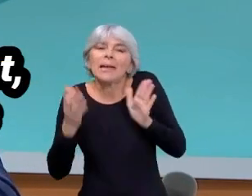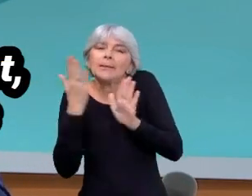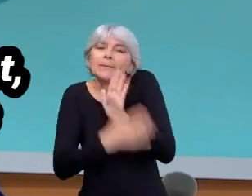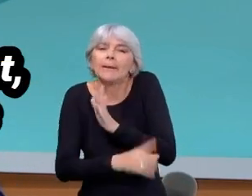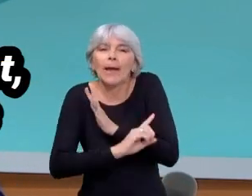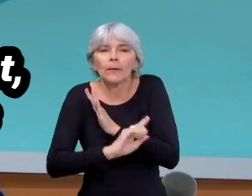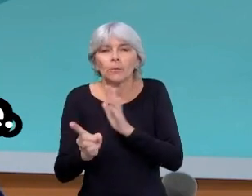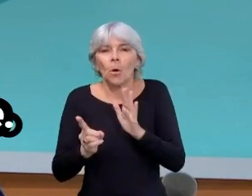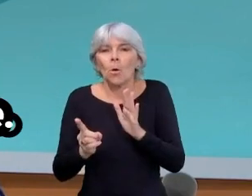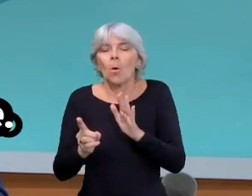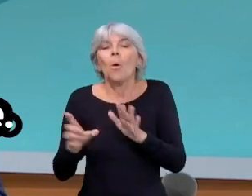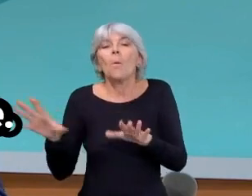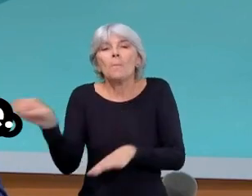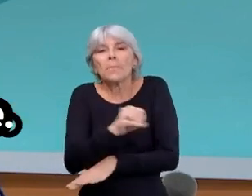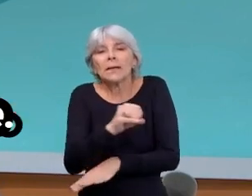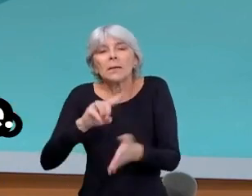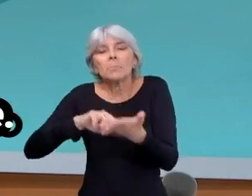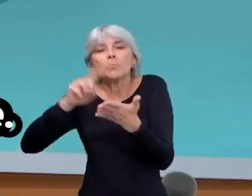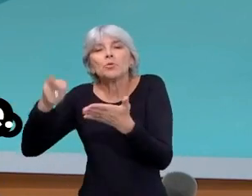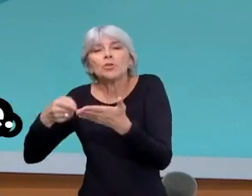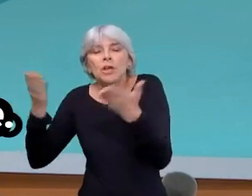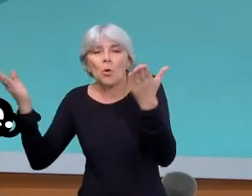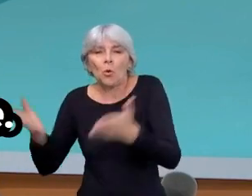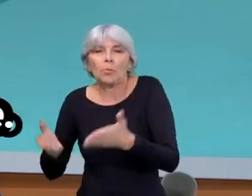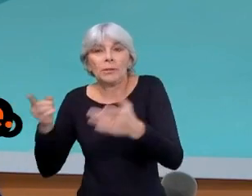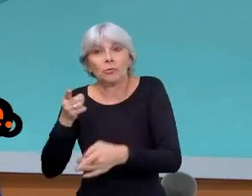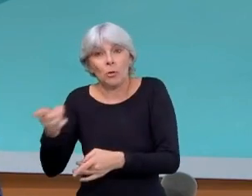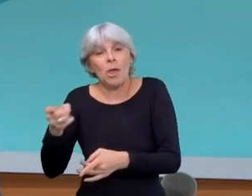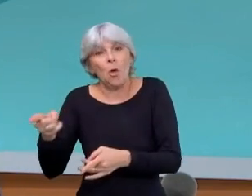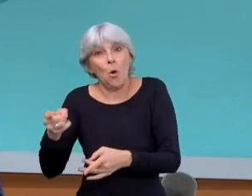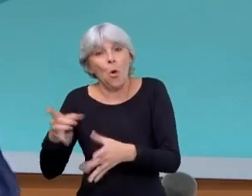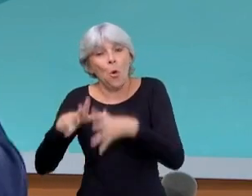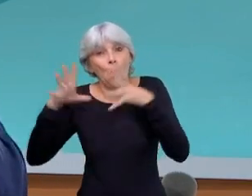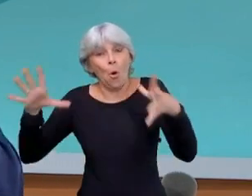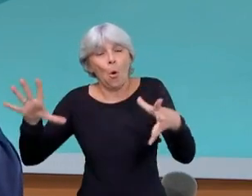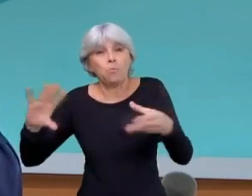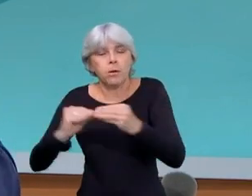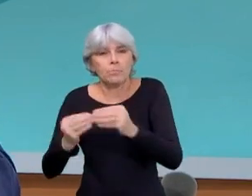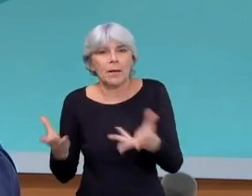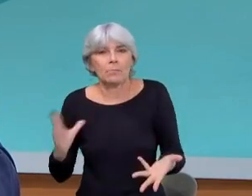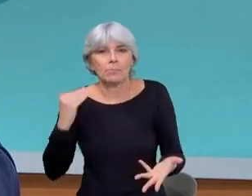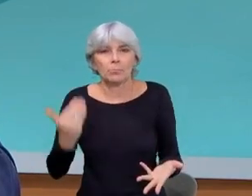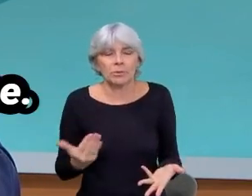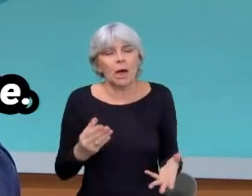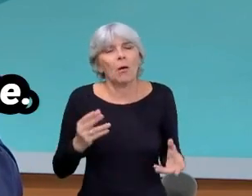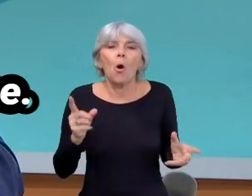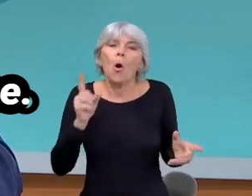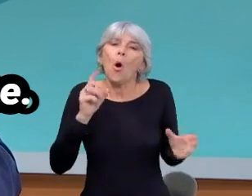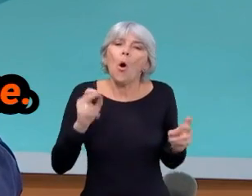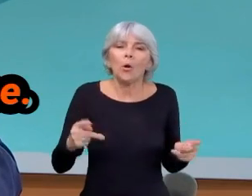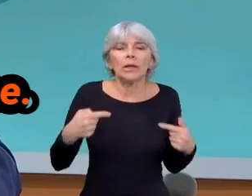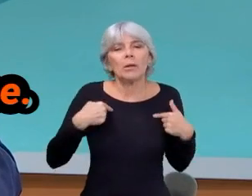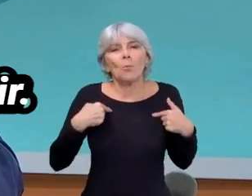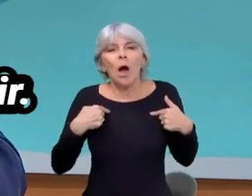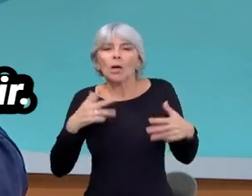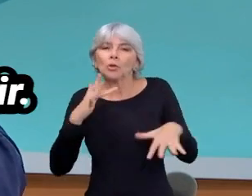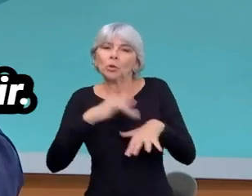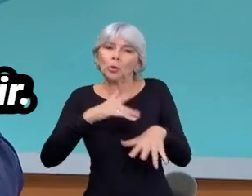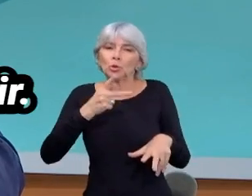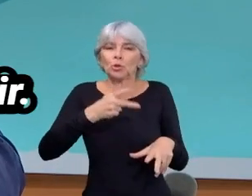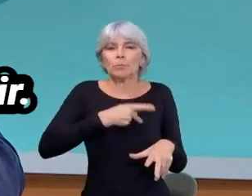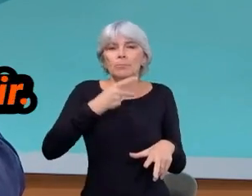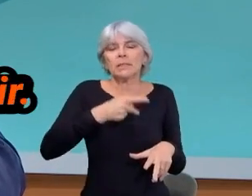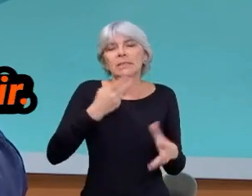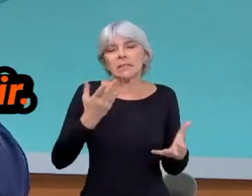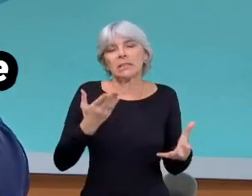Ça sera pris sur le budget des hôpitaux. Or, le budget des hôpitaux est déjà dans le rouge. Moi, je veux bien... Je ne connais aucun médecin. Moi, j'ai essayé de faire médecine. Le serment